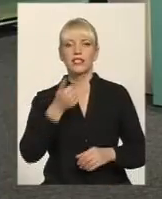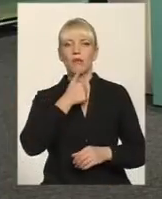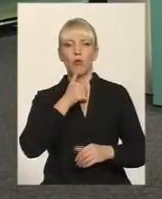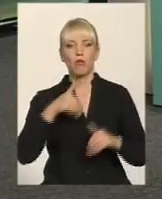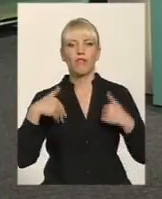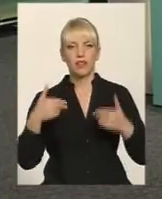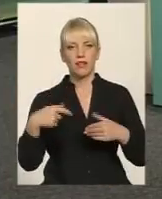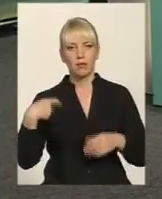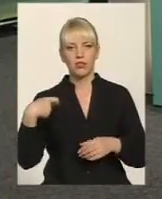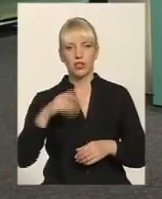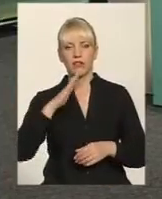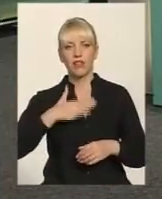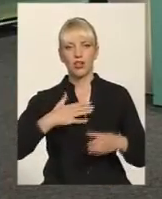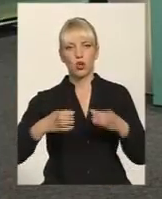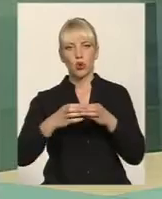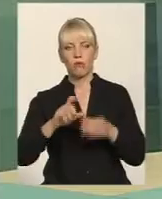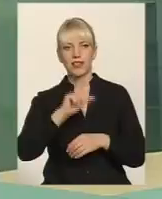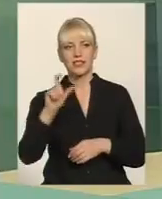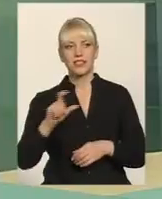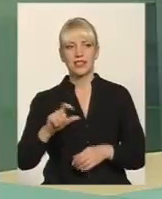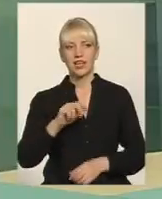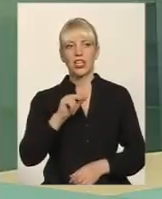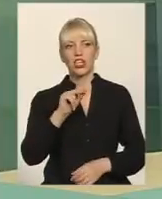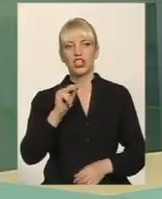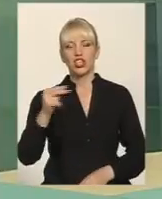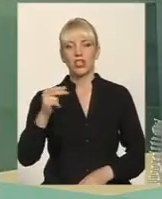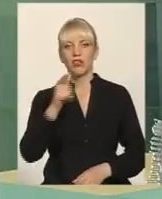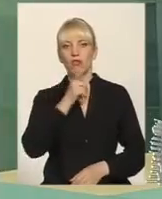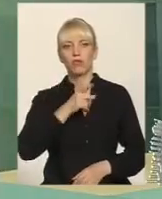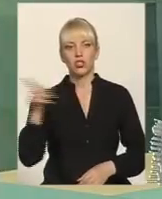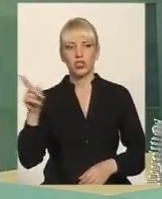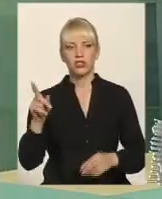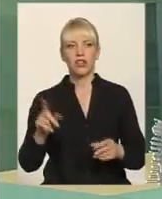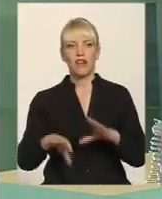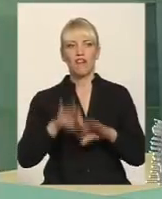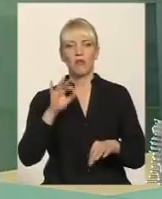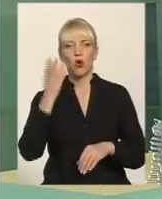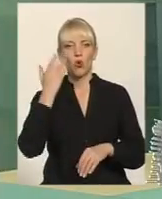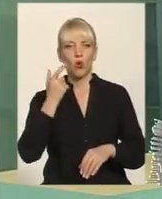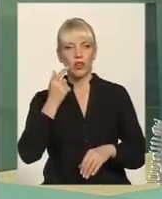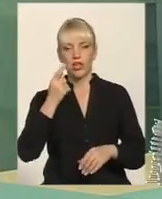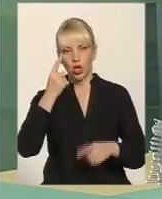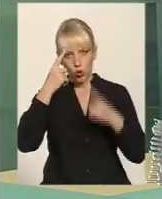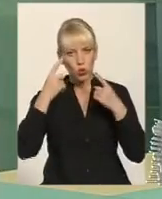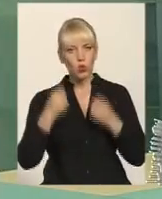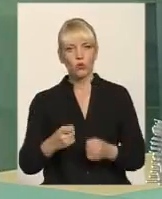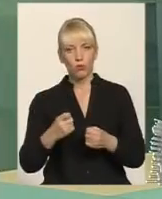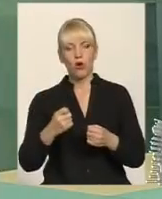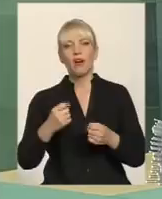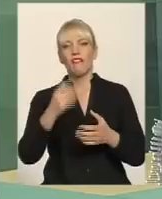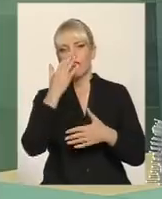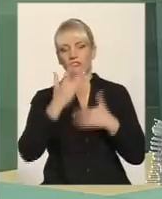президенту і вітання нашій команді з Чернігова під час виборів, коли тупо, вибачте, бо це по-іншому не називається,